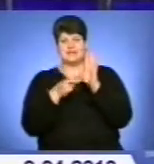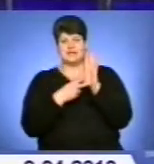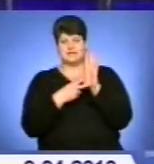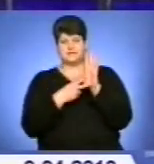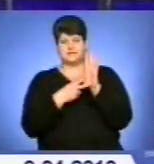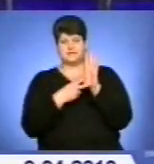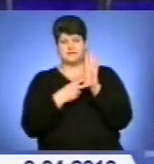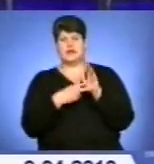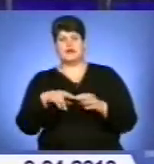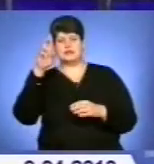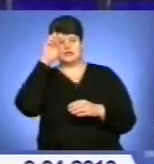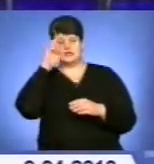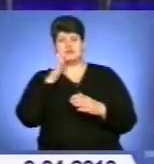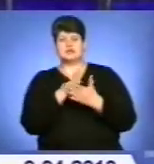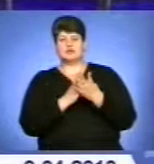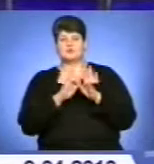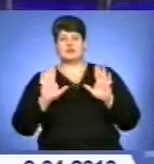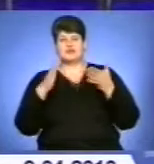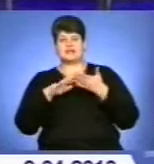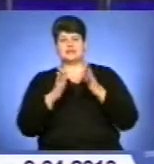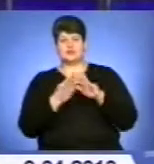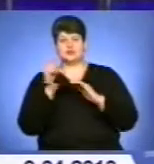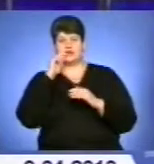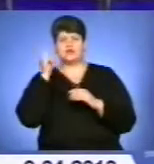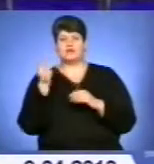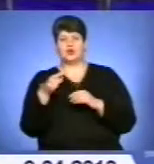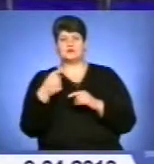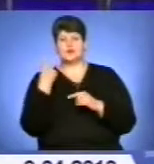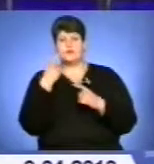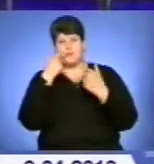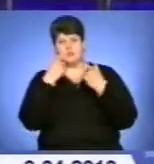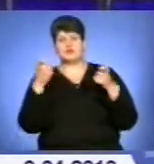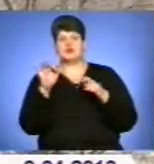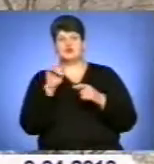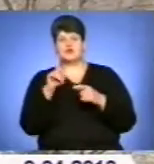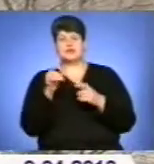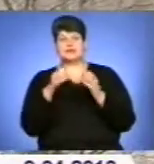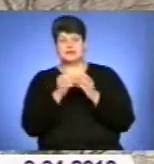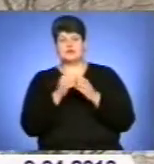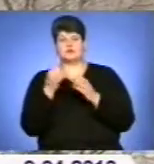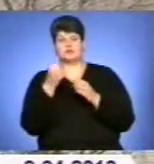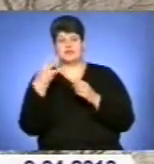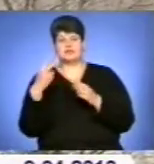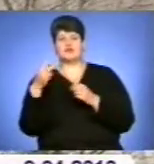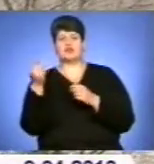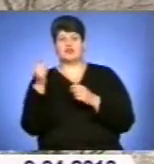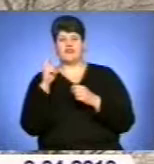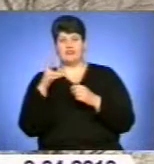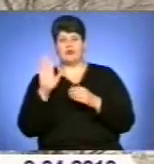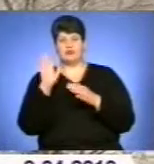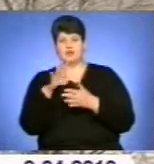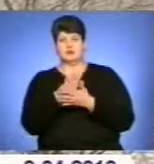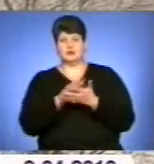Державна служба надзвичайних ситуацій України Тернопільській області попереджає, що 10-12 квітня очікується продовження